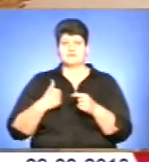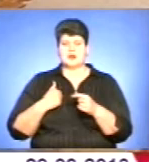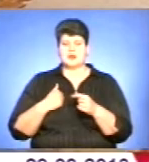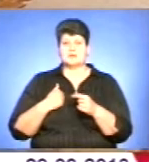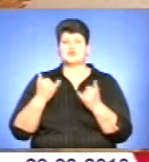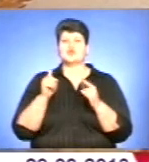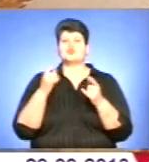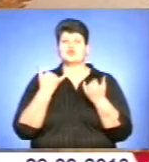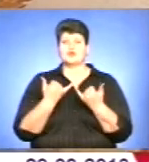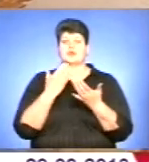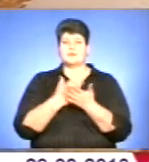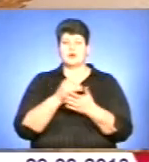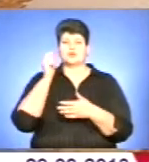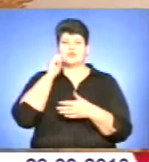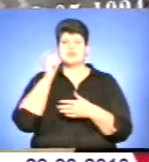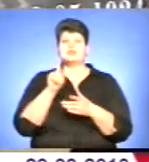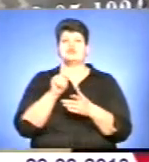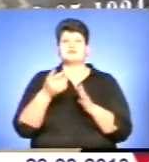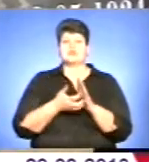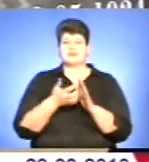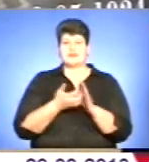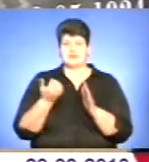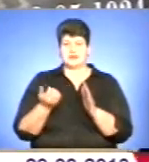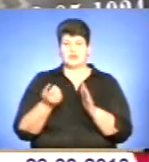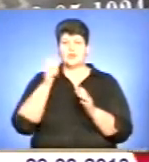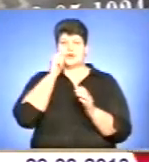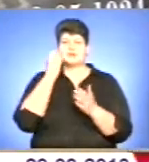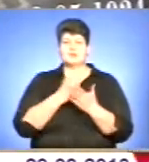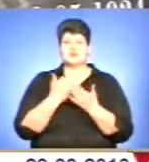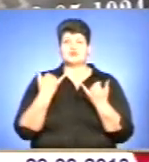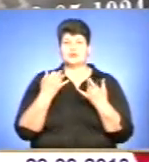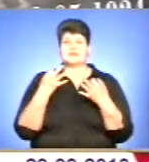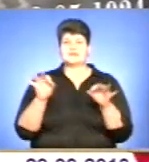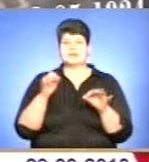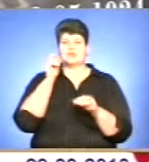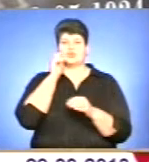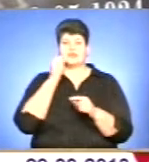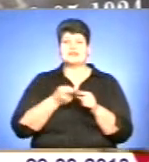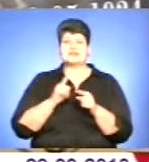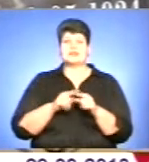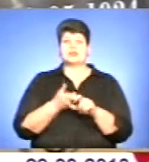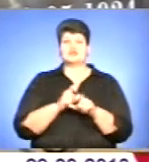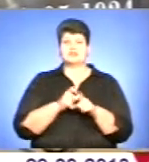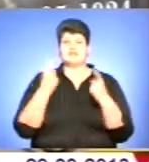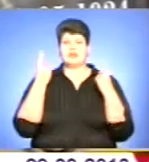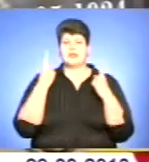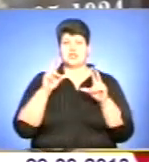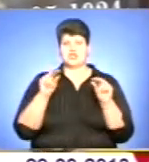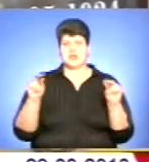українці мають і чого їм бракує. Українці мають сьогодні незалежність України. Це дуже велике щастя.